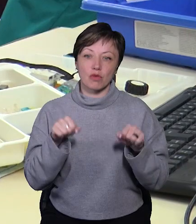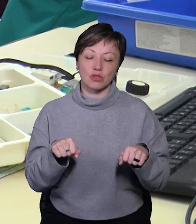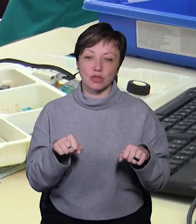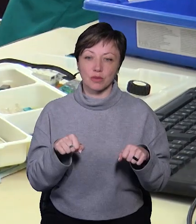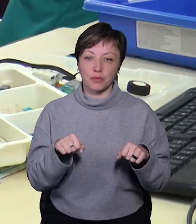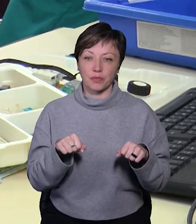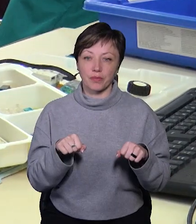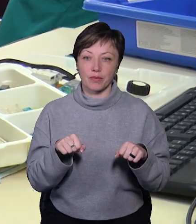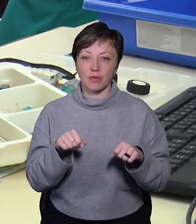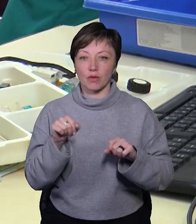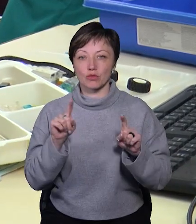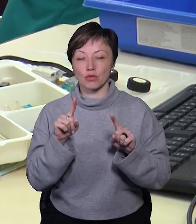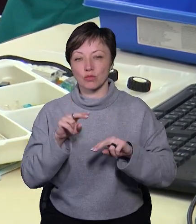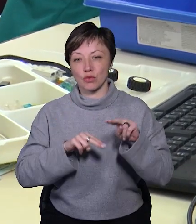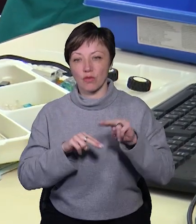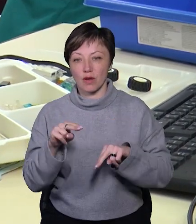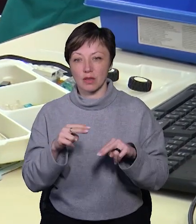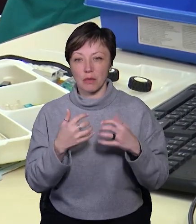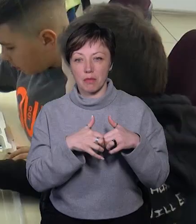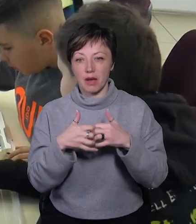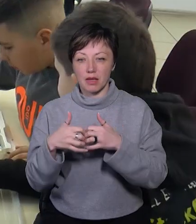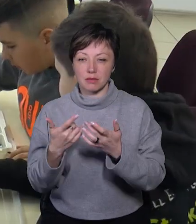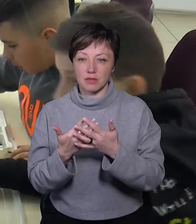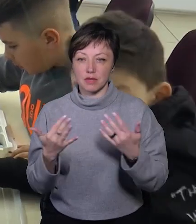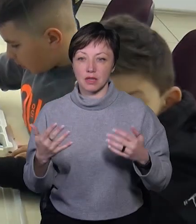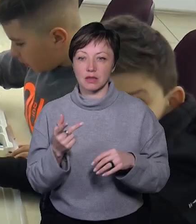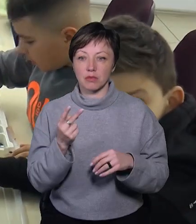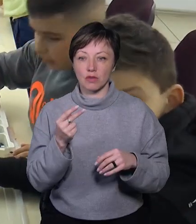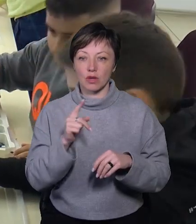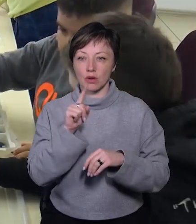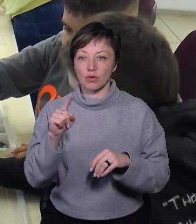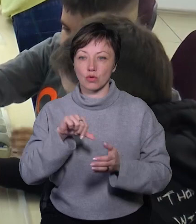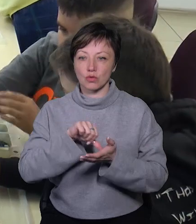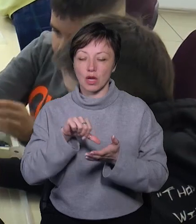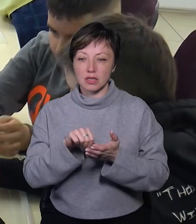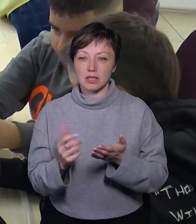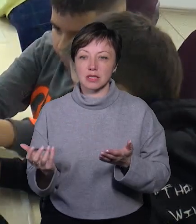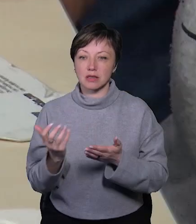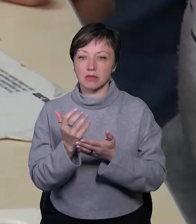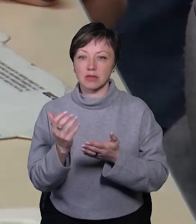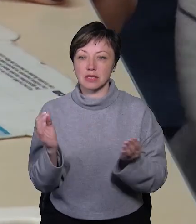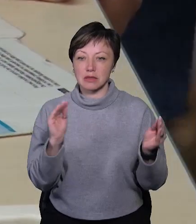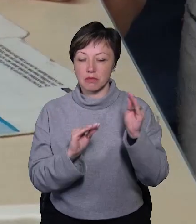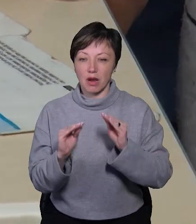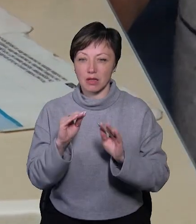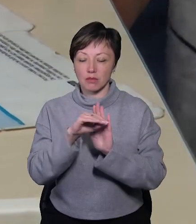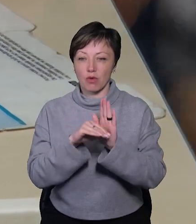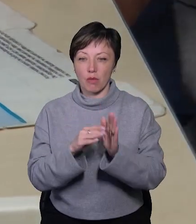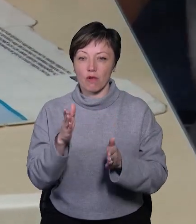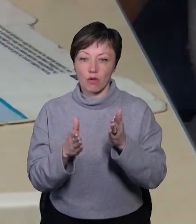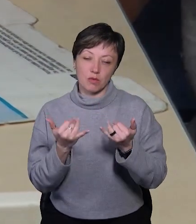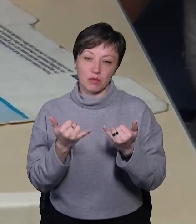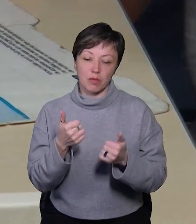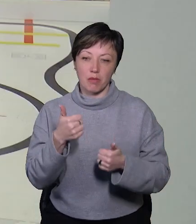щось будувати, механізми всякі. За півтори години учасники марафону зібрали і запрограмували робота. І тепер